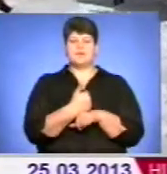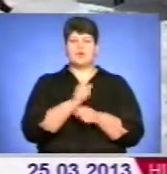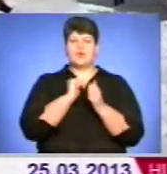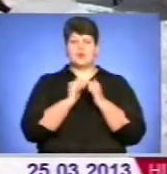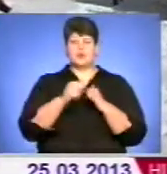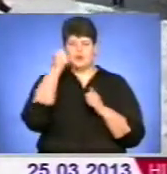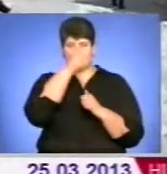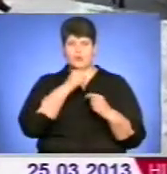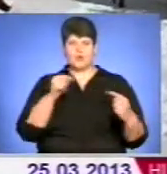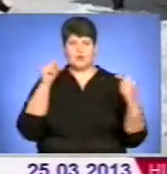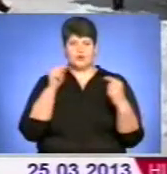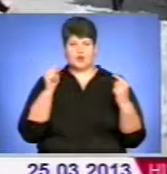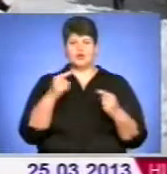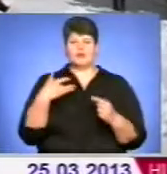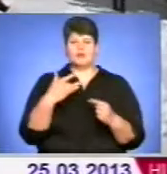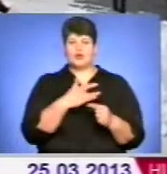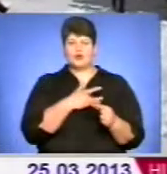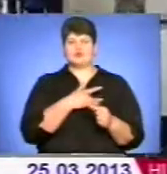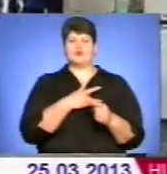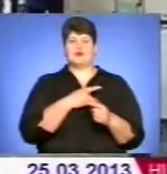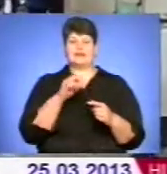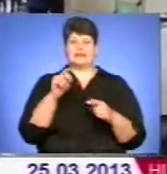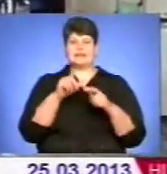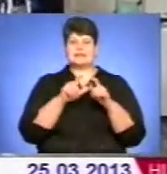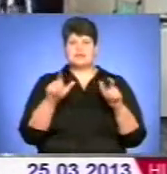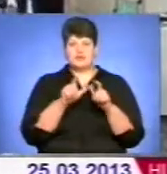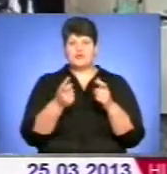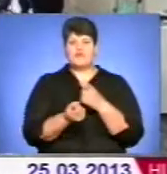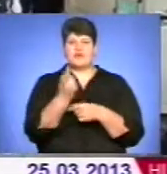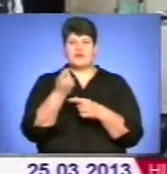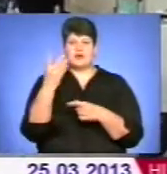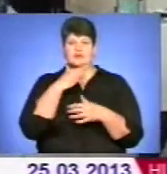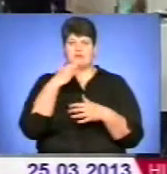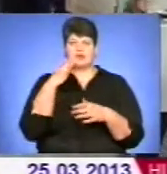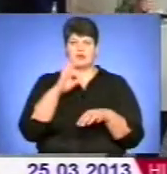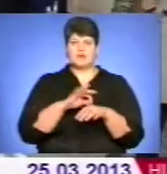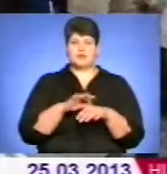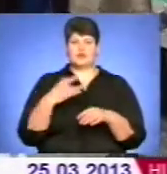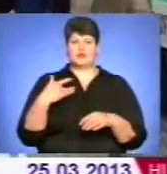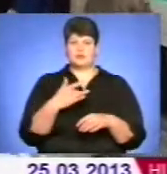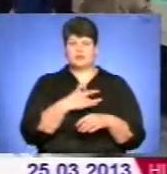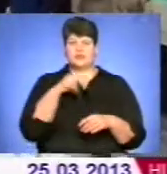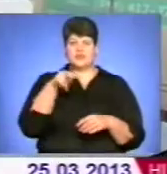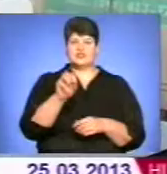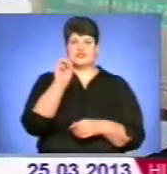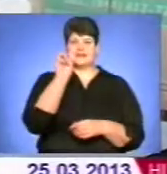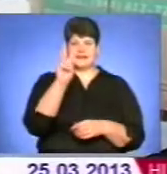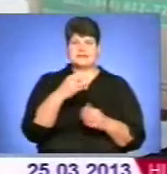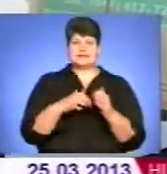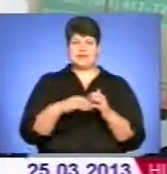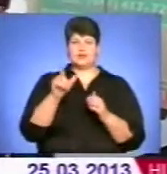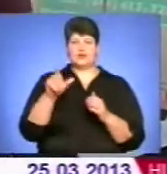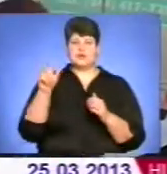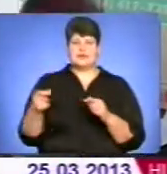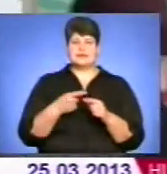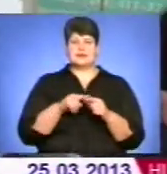обласного протитуберкульозного диспансеру виявляють у країх хворих на туберкульоз. У 2013-му, кажуть лікарі, серед людей з цією